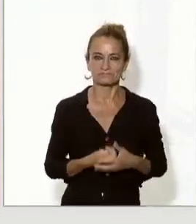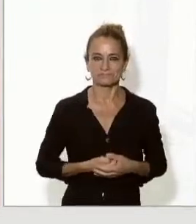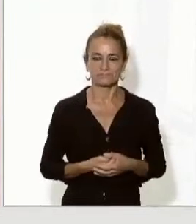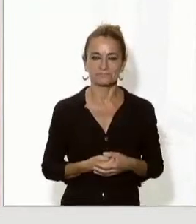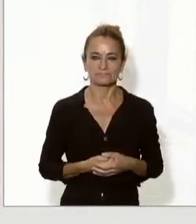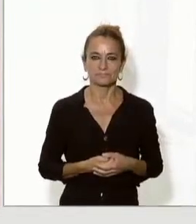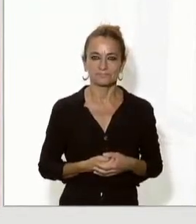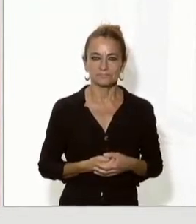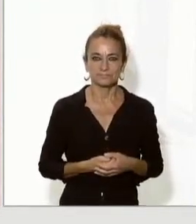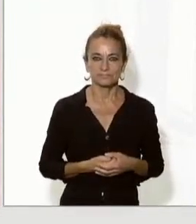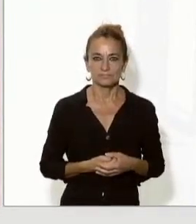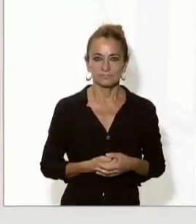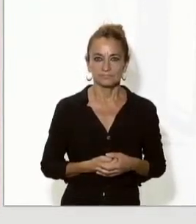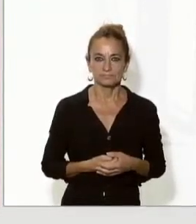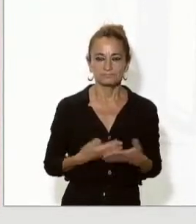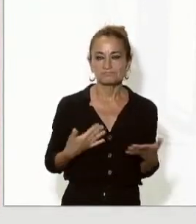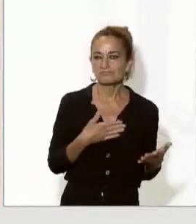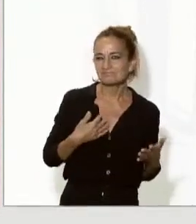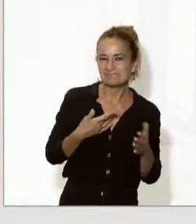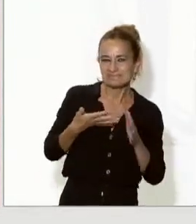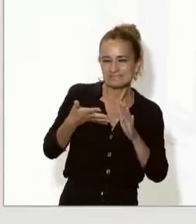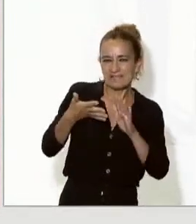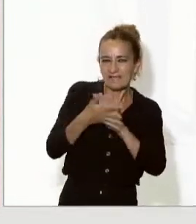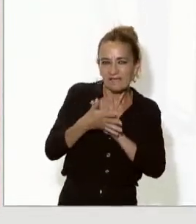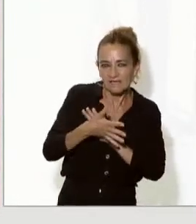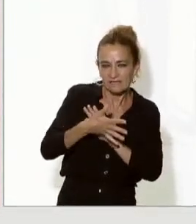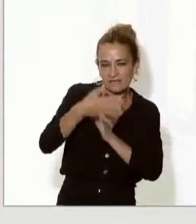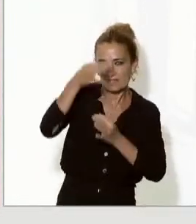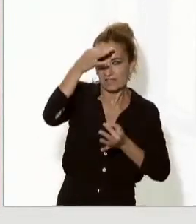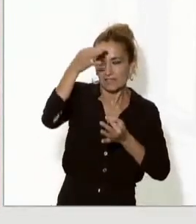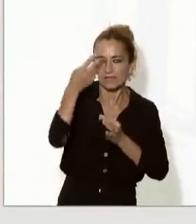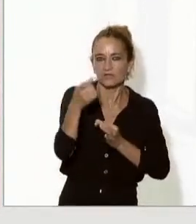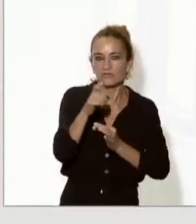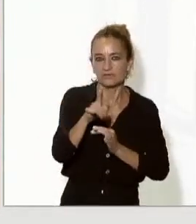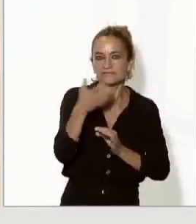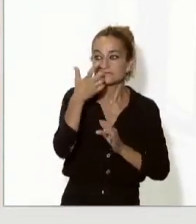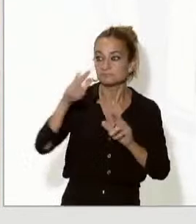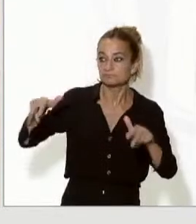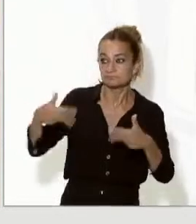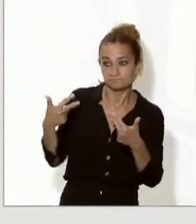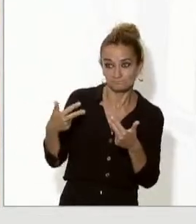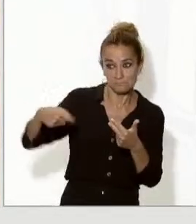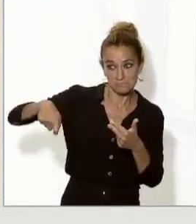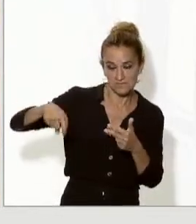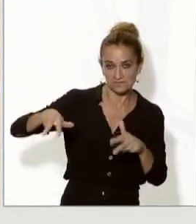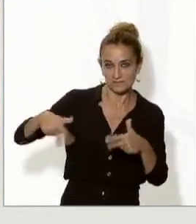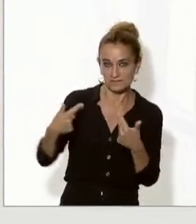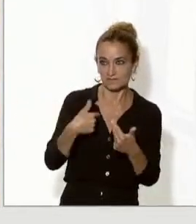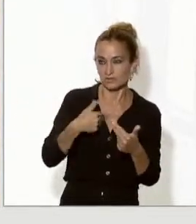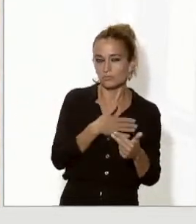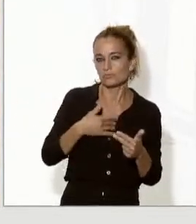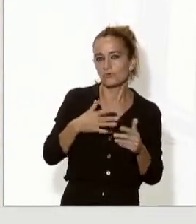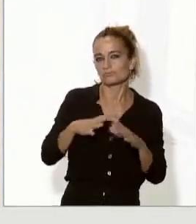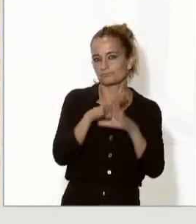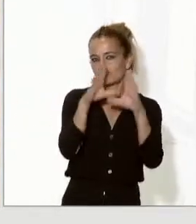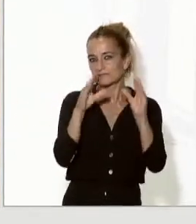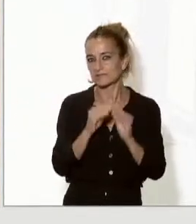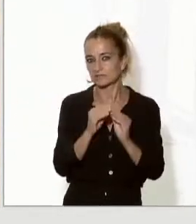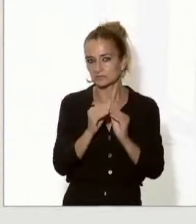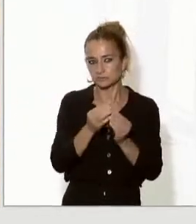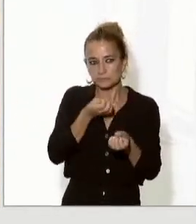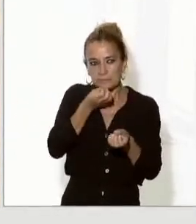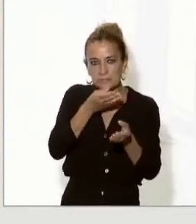Jo tampoc em vull endinsar en el detall concret, però sí que, si m'ho permet el president, faré un petit resum d'aquells